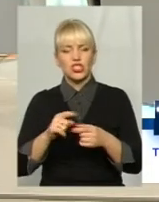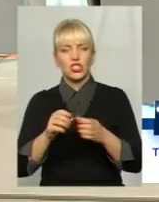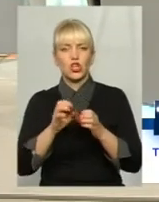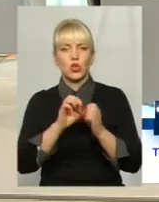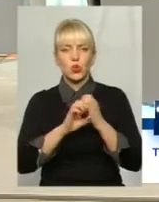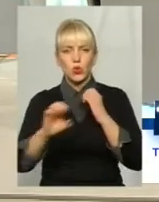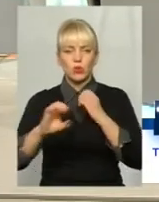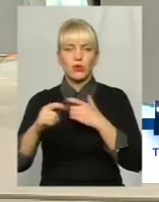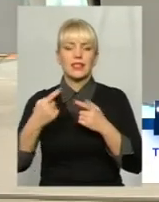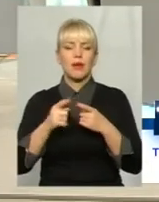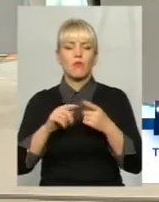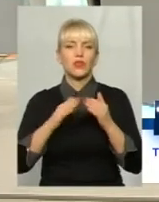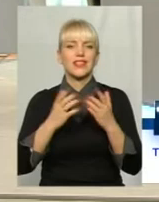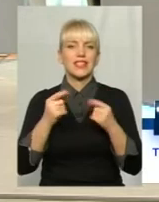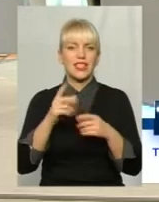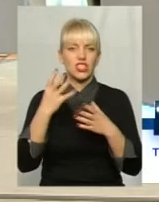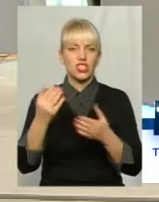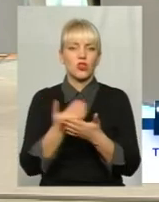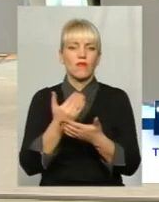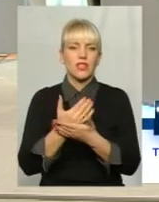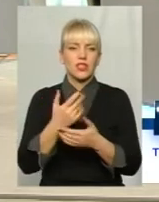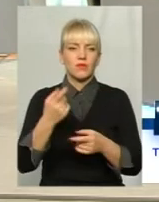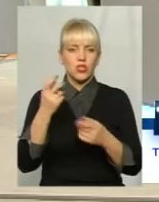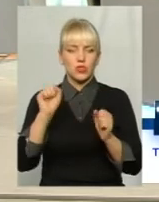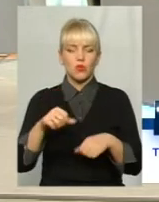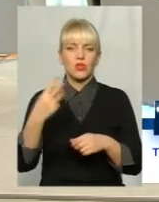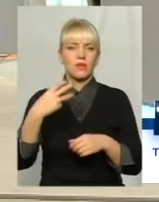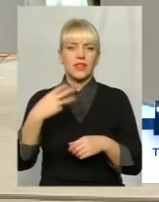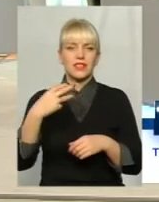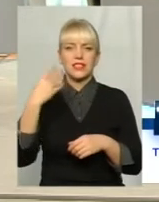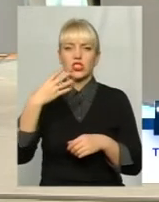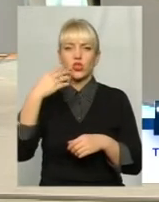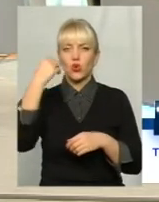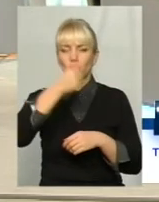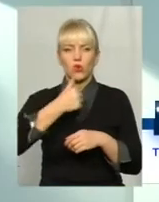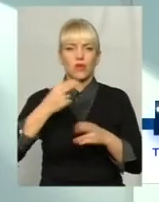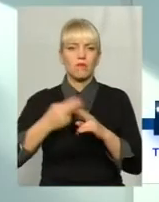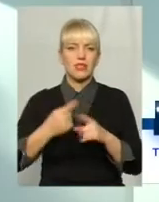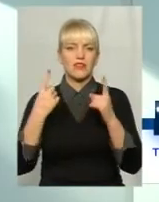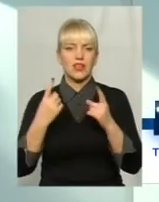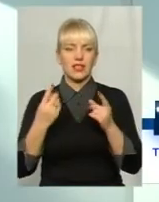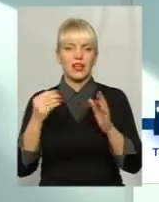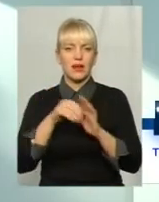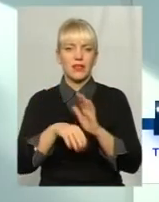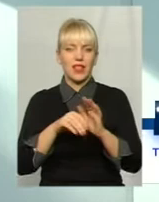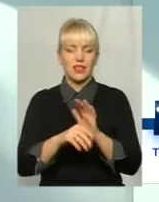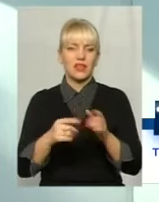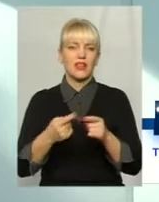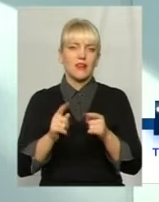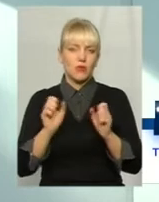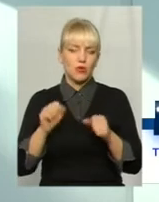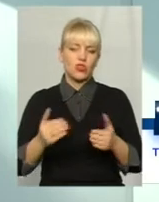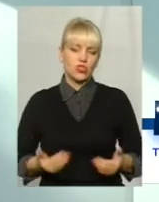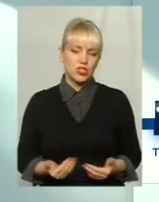потрібно багато грошей вкладати, бо вони ще нові. Вони ще мають років 30-40 без великих капітальних вкладень, жити, існувати, їх тільки потрібно